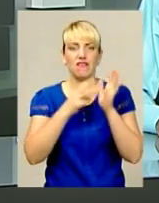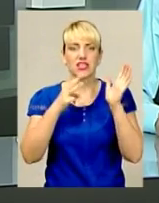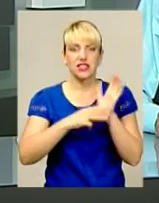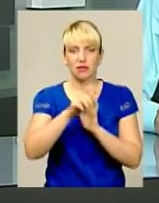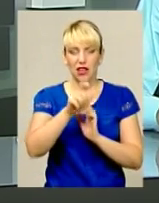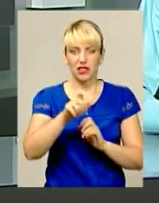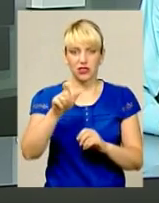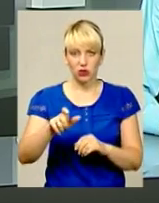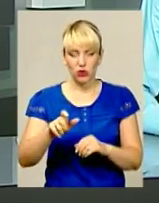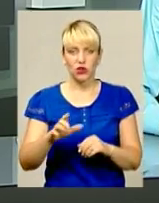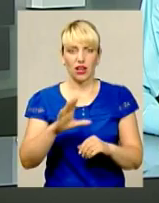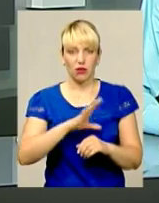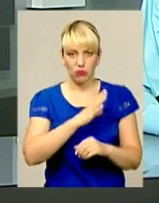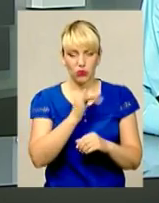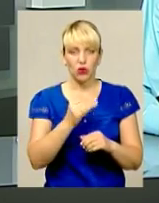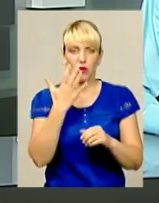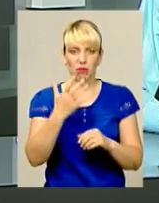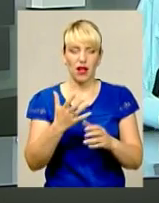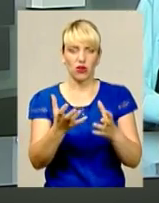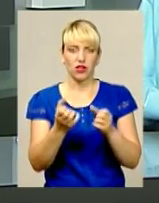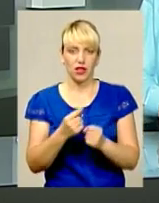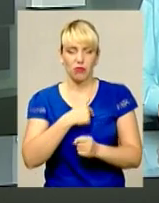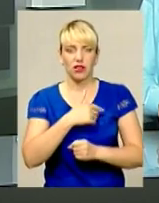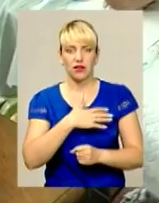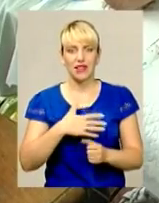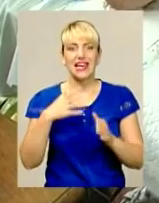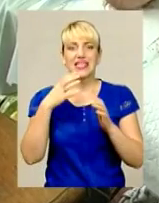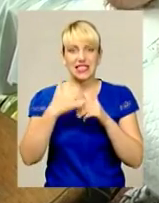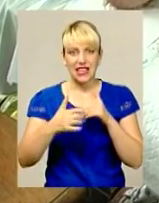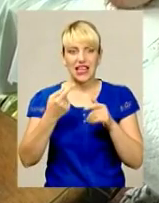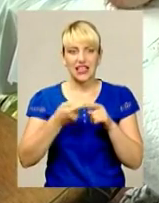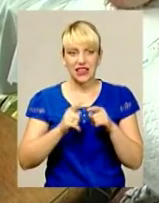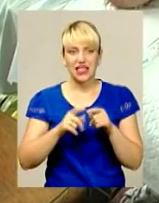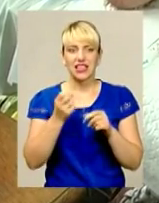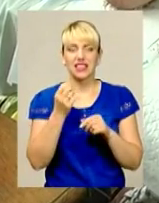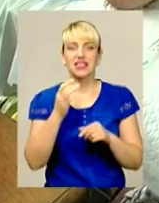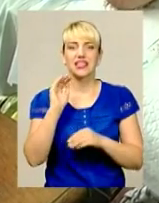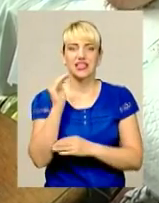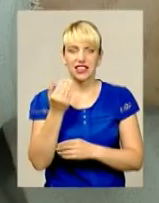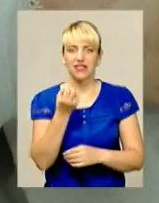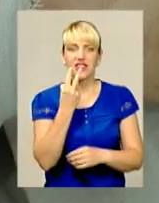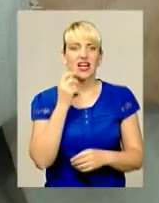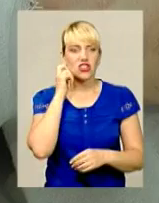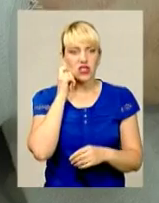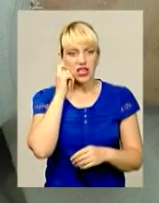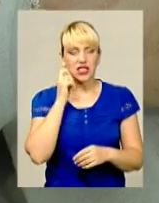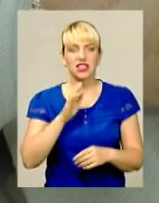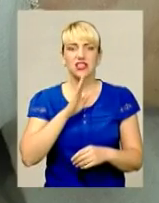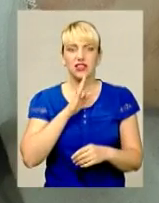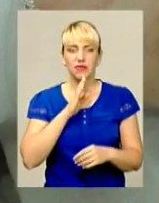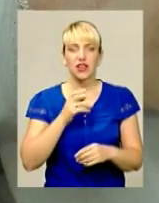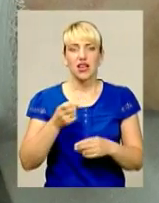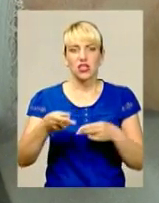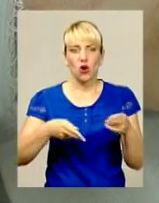отримали численні травми, серед них і дитина. 12-річна Єлизавета щойно з операційної оговтується від